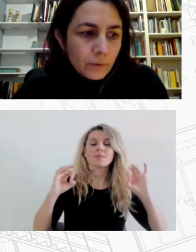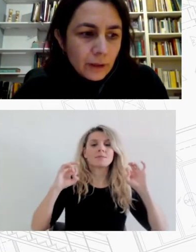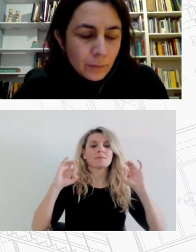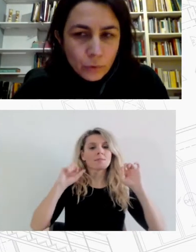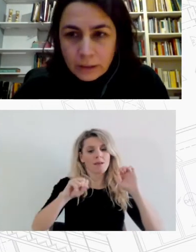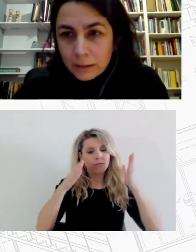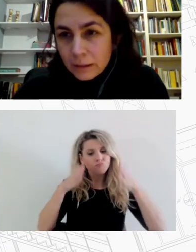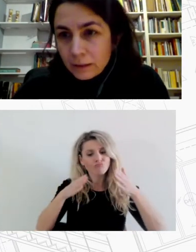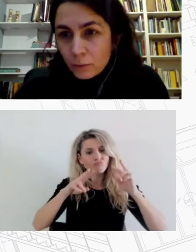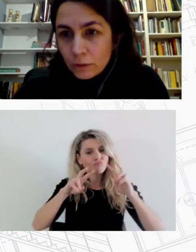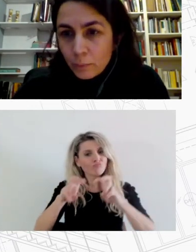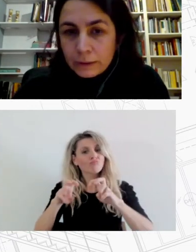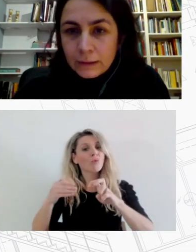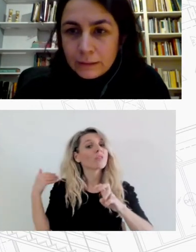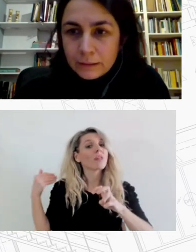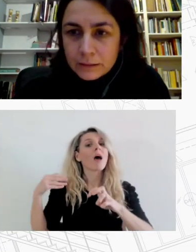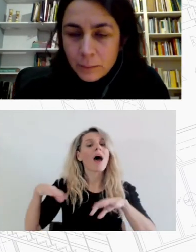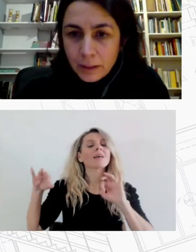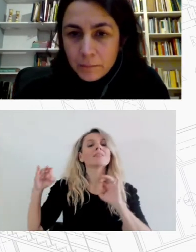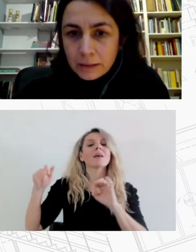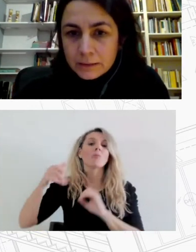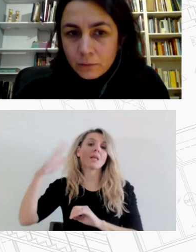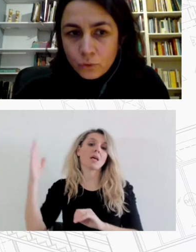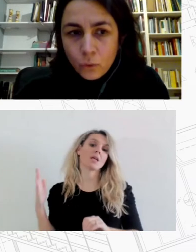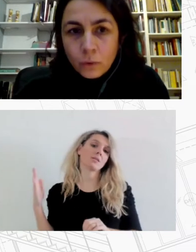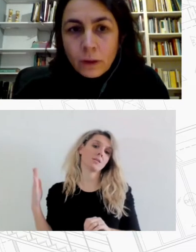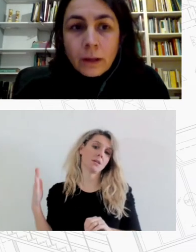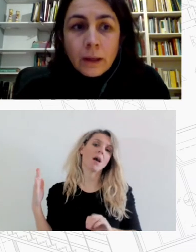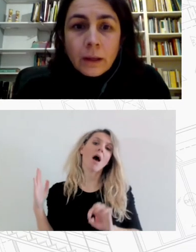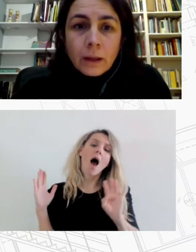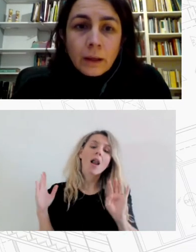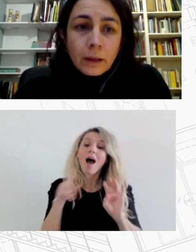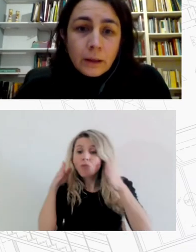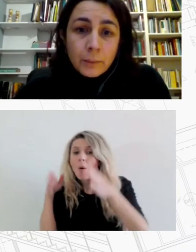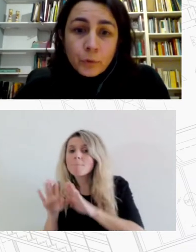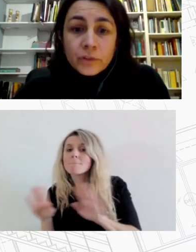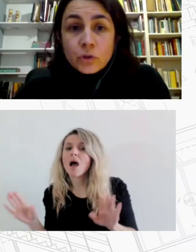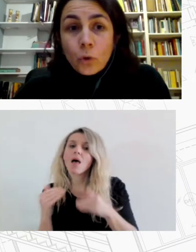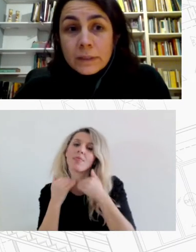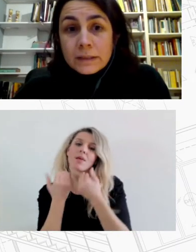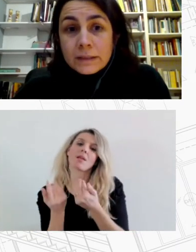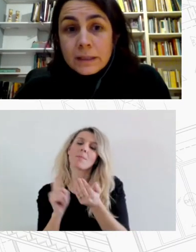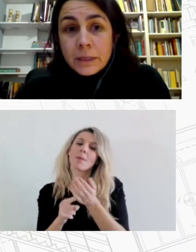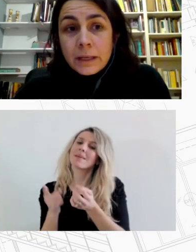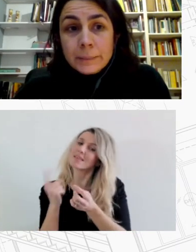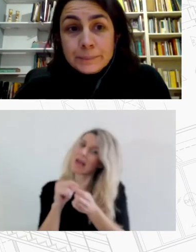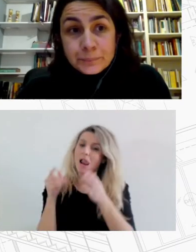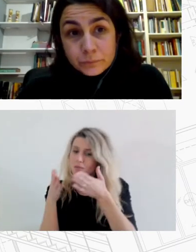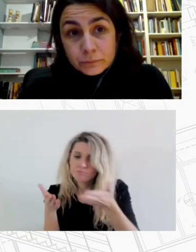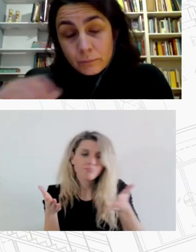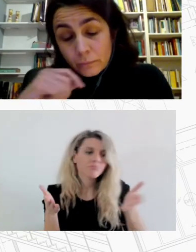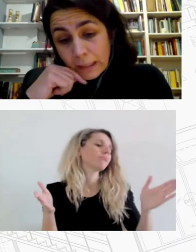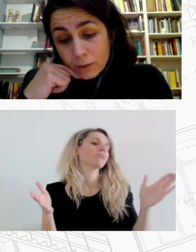παρόλα αυτά δεν μπορεί η κοινωνική πολιτική κατοικίας να παραμείνει σε αυτό Πού βρισκόμαστε σήμερα